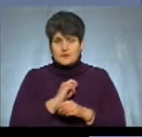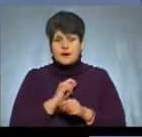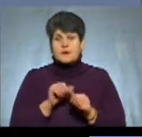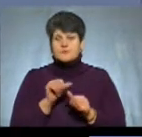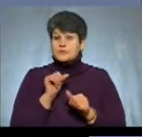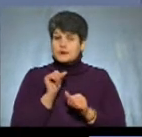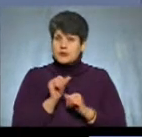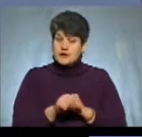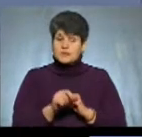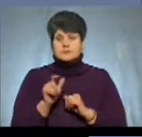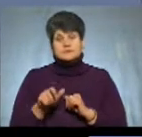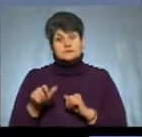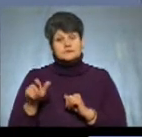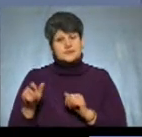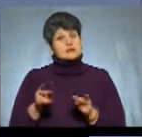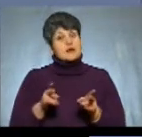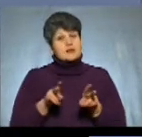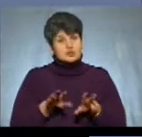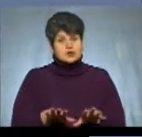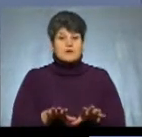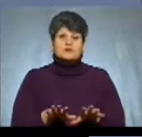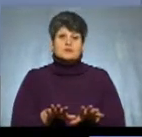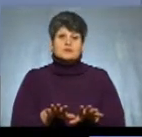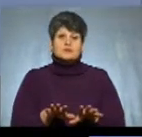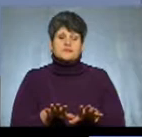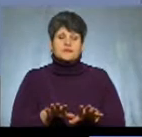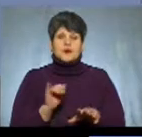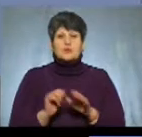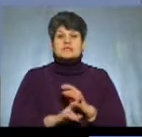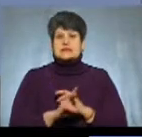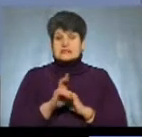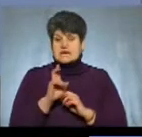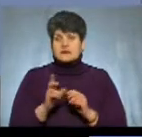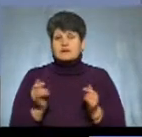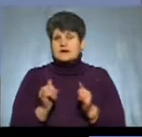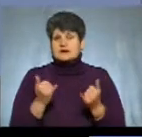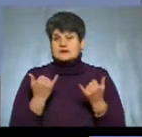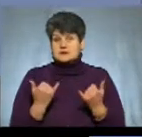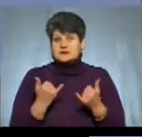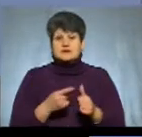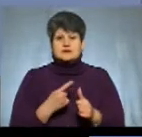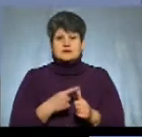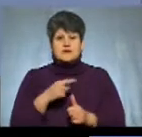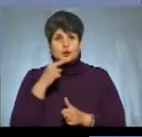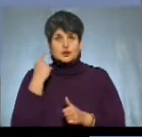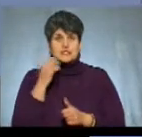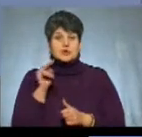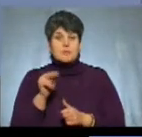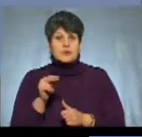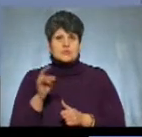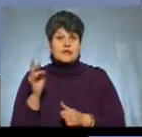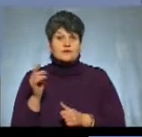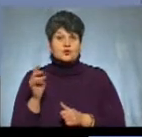все ж таки парафіяни залишаються у церкві, яку наразі називають Російською Православною Церквою.